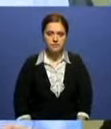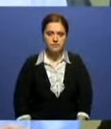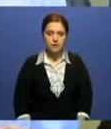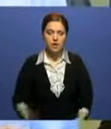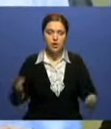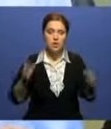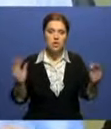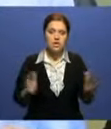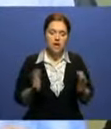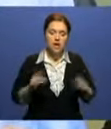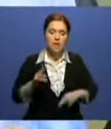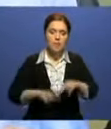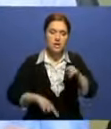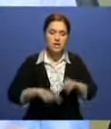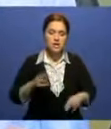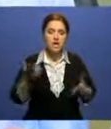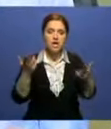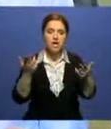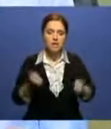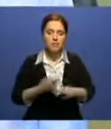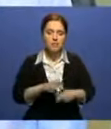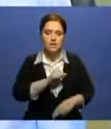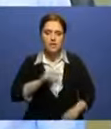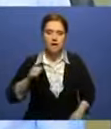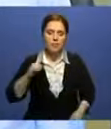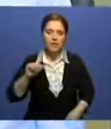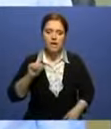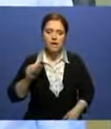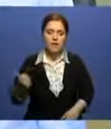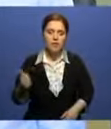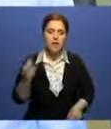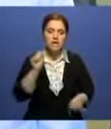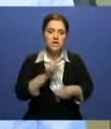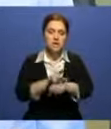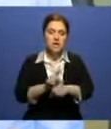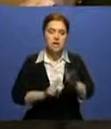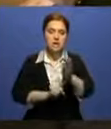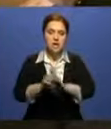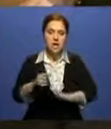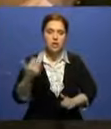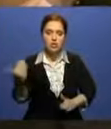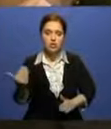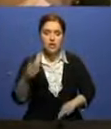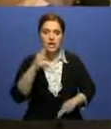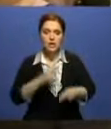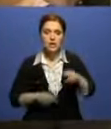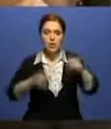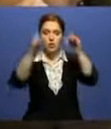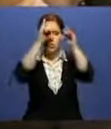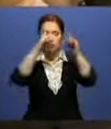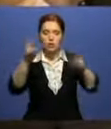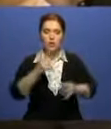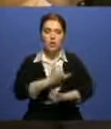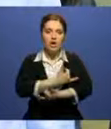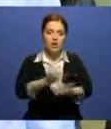Построить – это хорошо. Сохранить – это самое главное. Вот начиная отсюда, окончается всю культуру обслуживание,